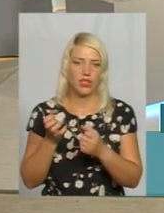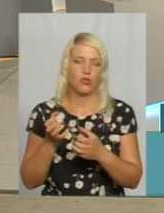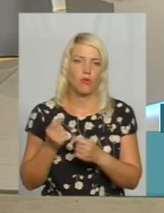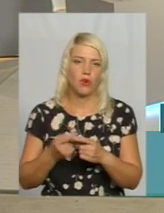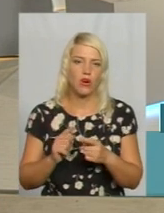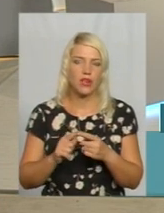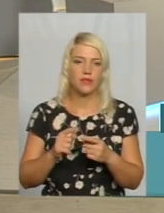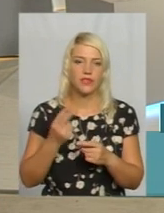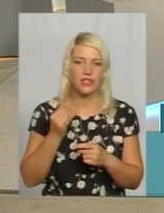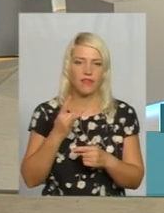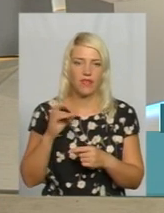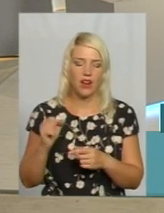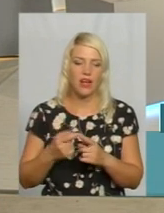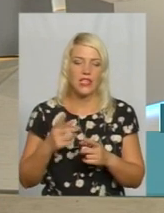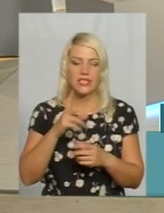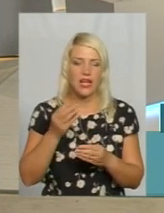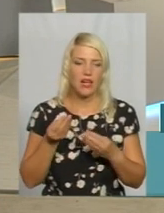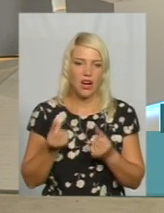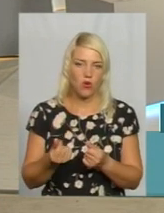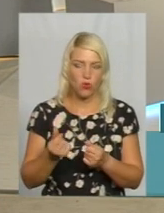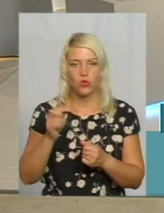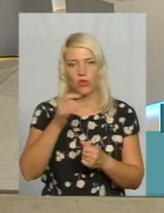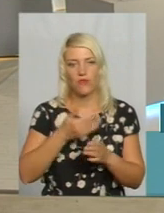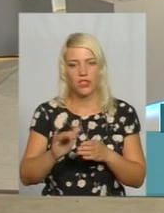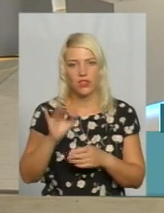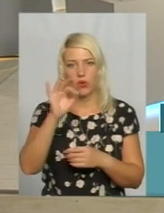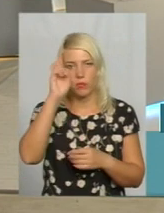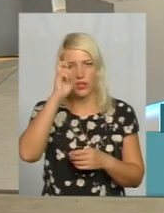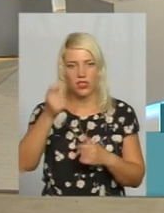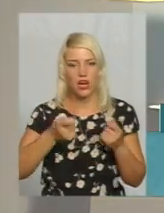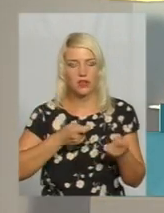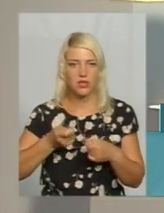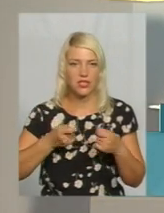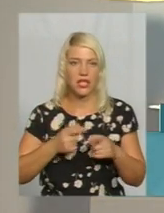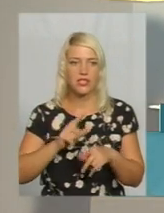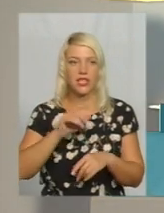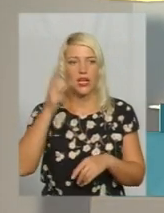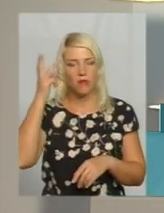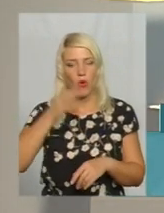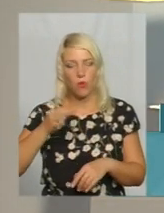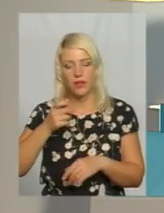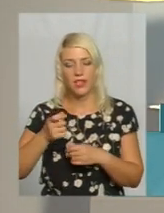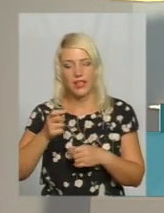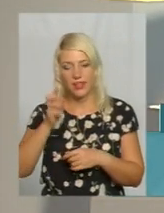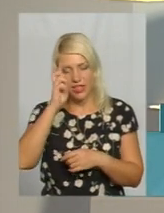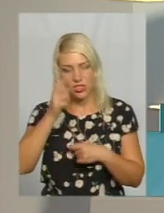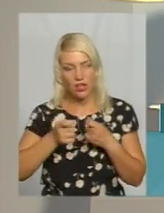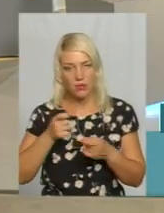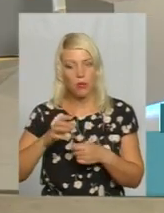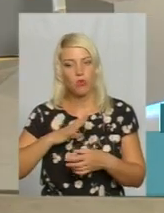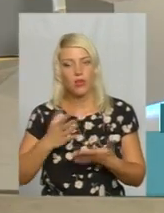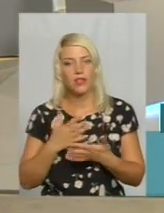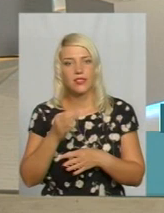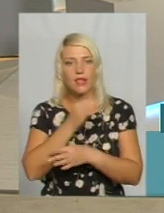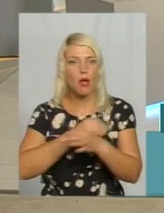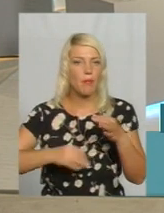в межах бюджетних коштів, виділених облдержадміністраціями. З Хмельницькою облдержадміністрацією вже були якісь переговори?